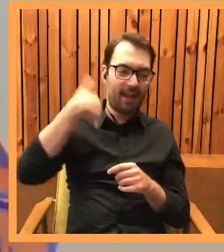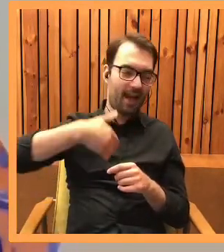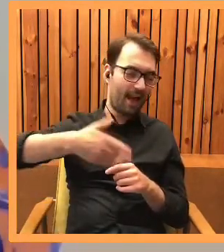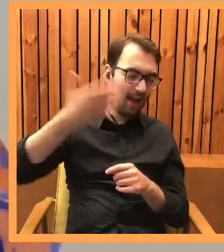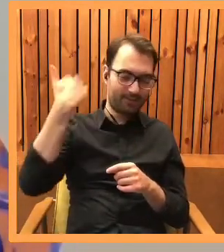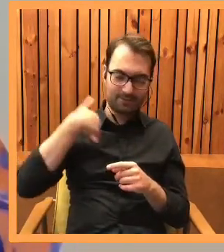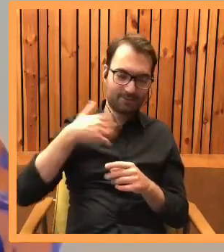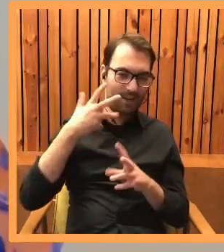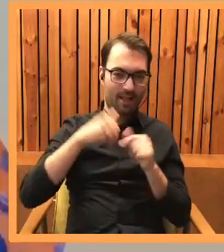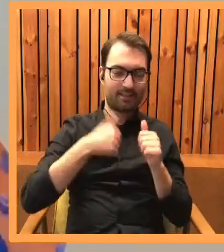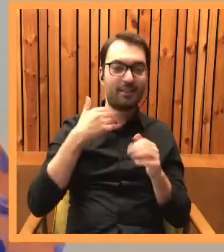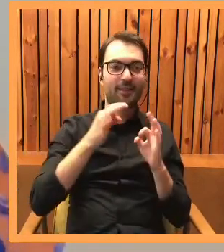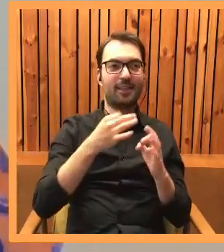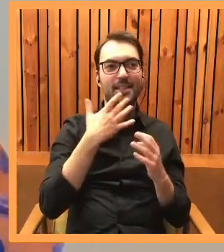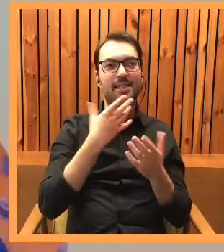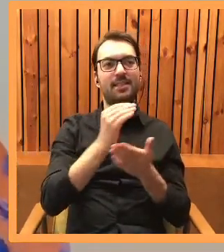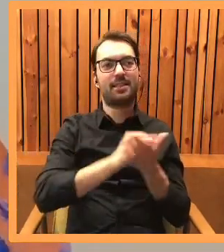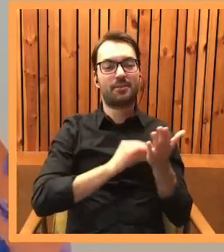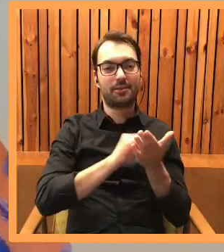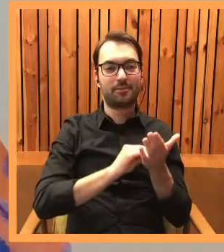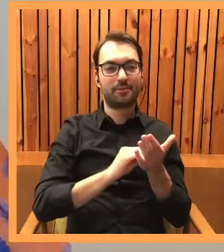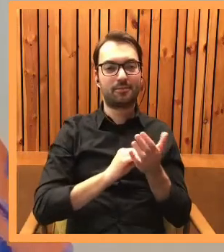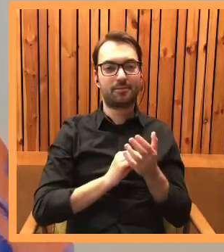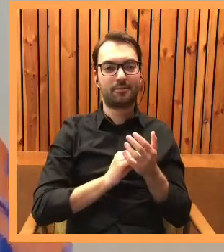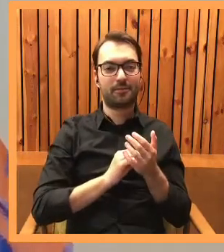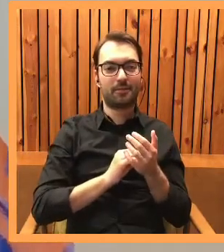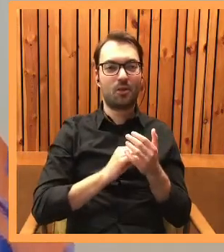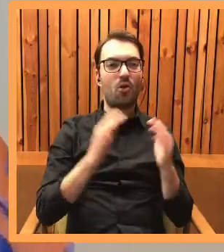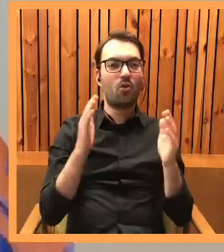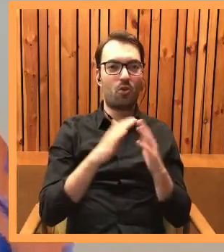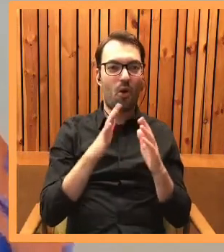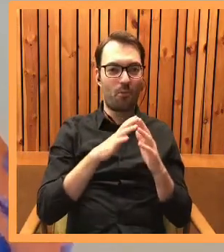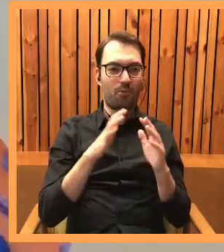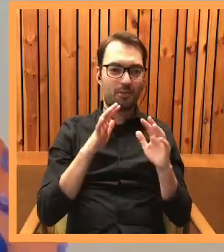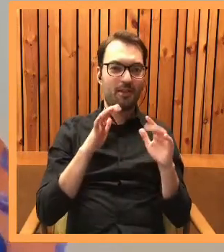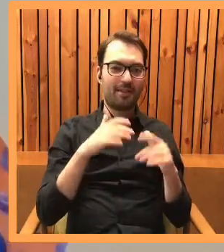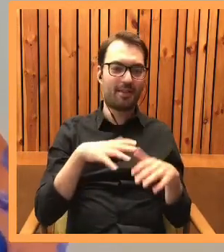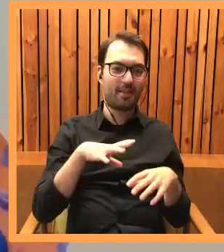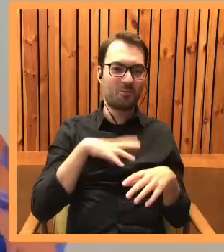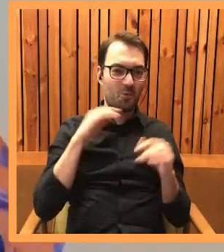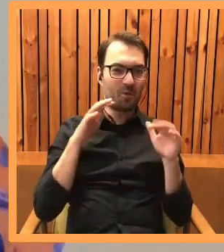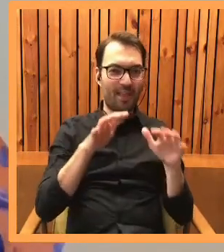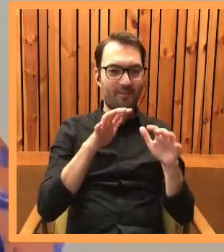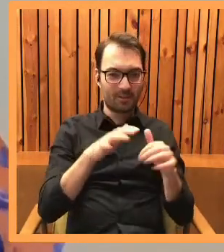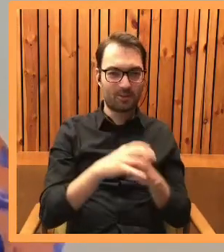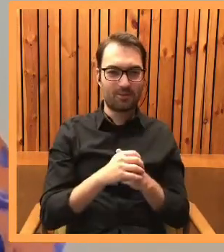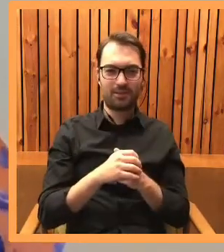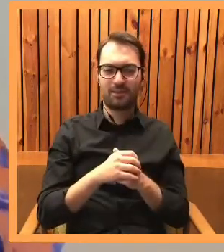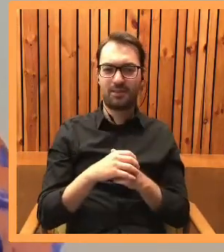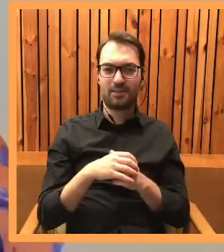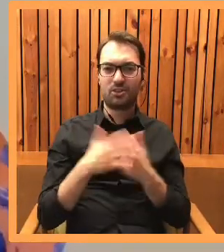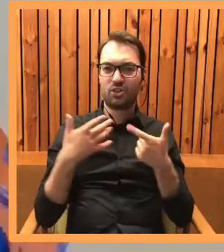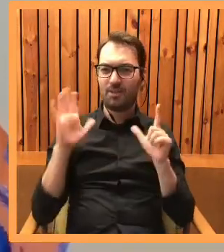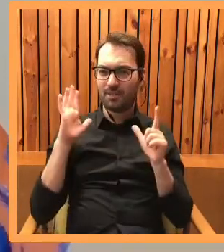lat temu. Teraz chciałam napisać o nawiedzonym domu. To było 7 lat temu druga szansa, prawda?